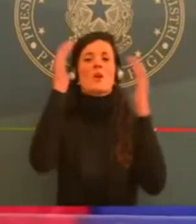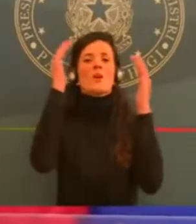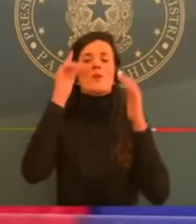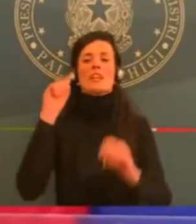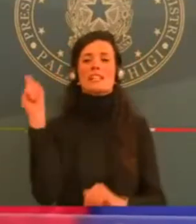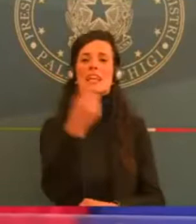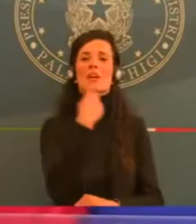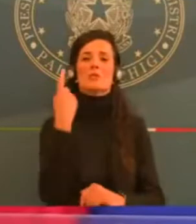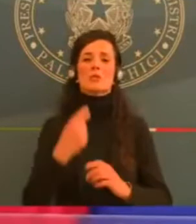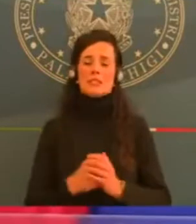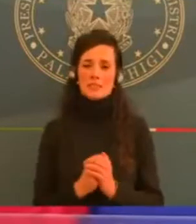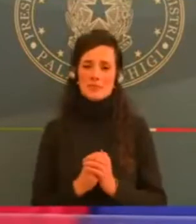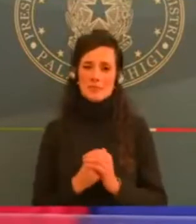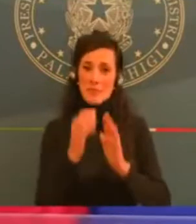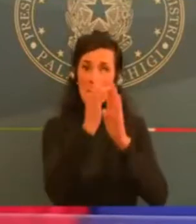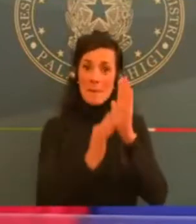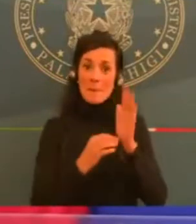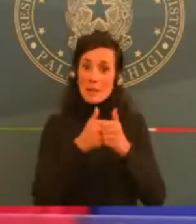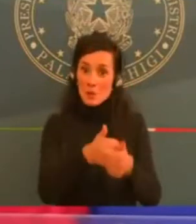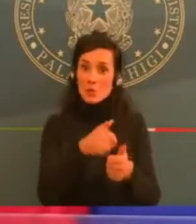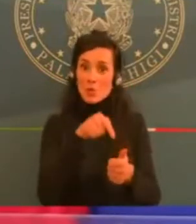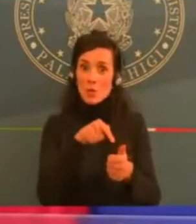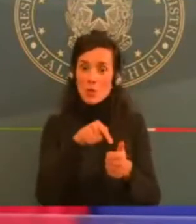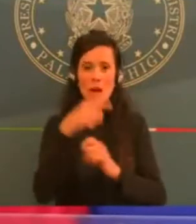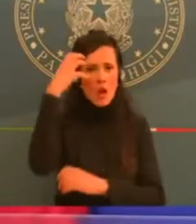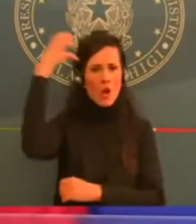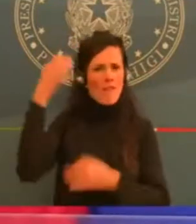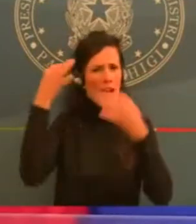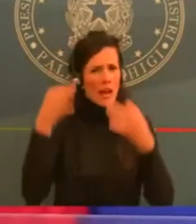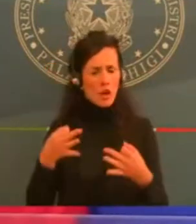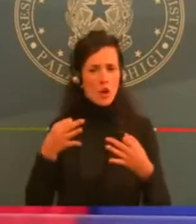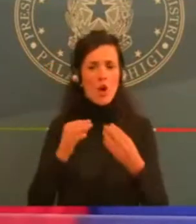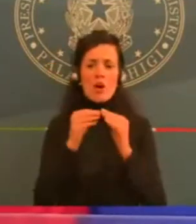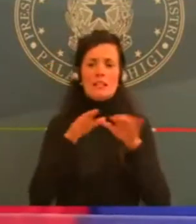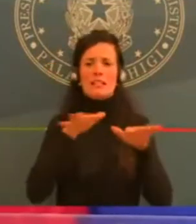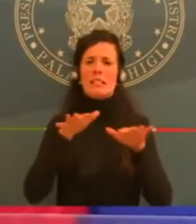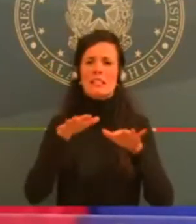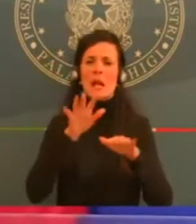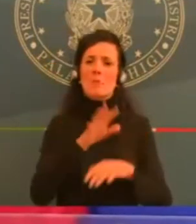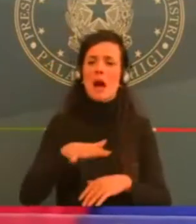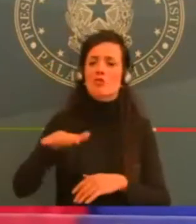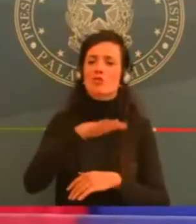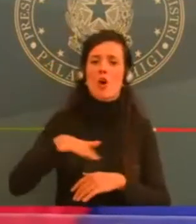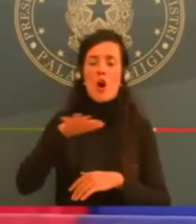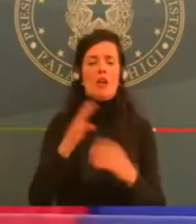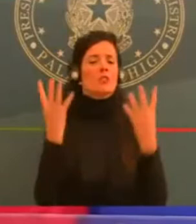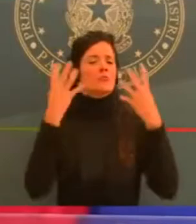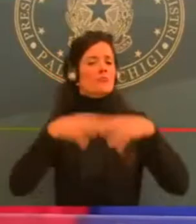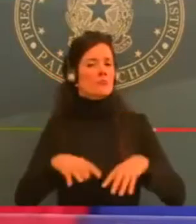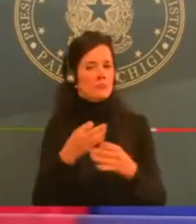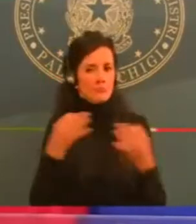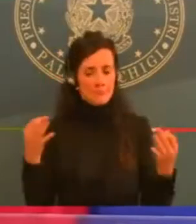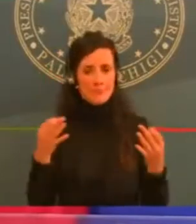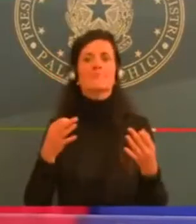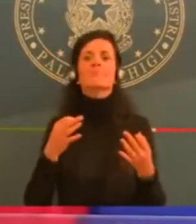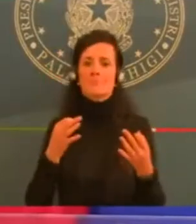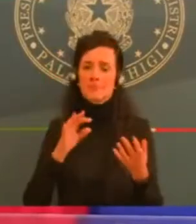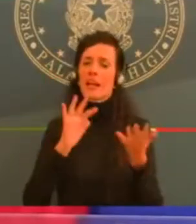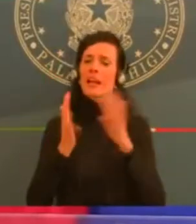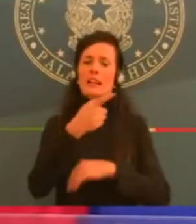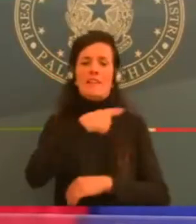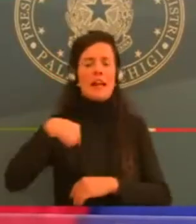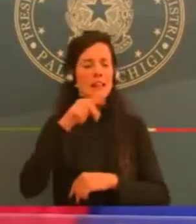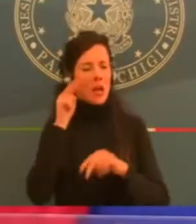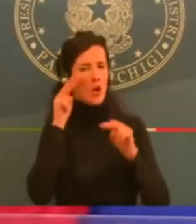sotto controllo la curva del contagio grazie alla responsabilità dei cittadini. Questo metodo, lo